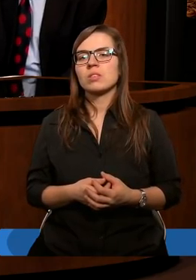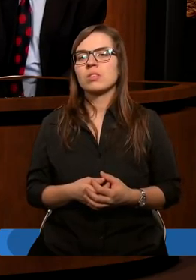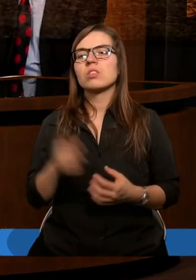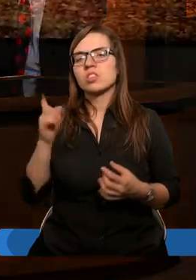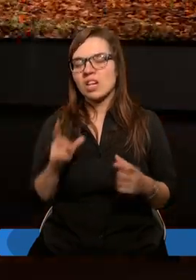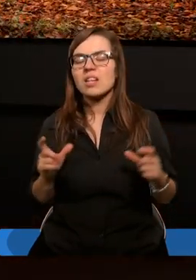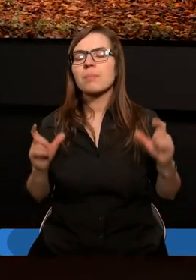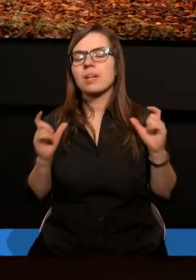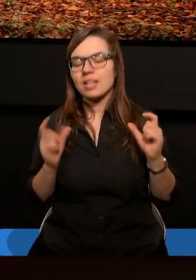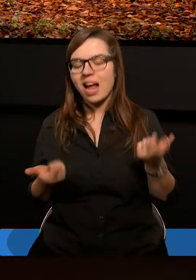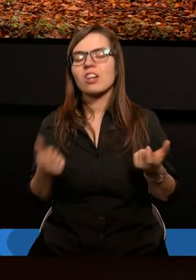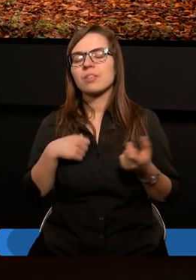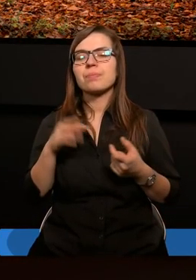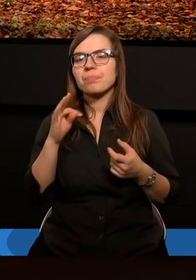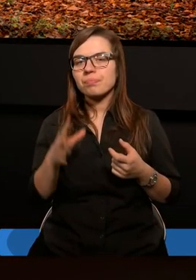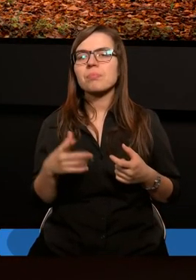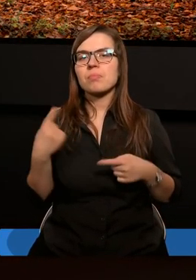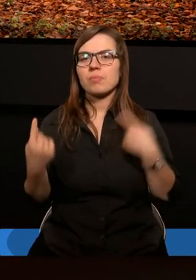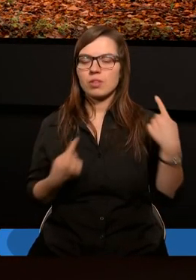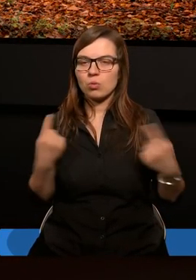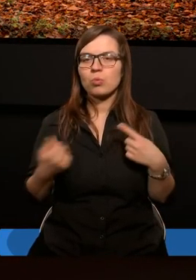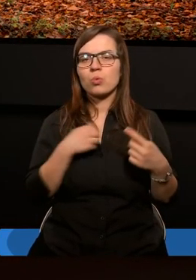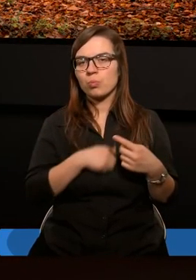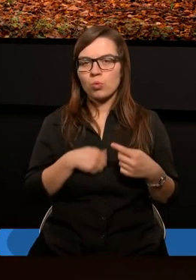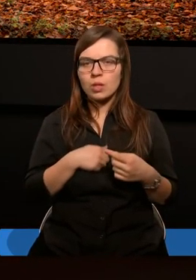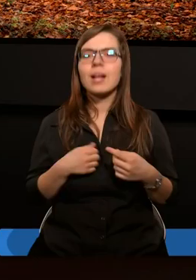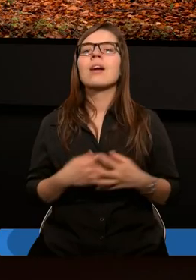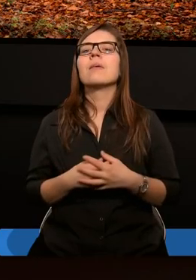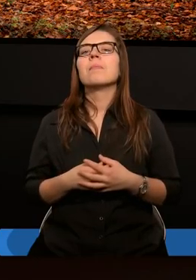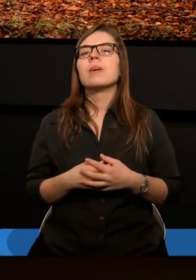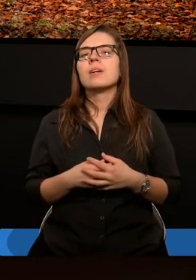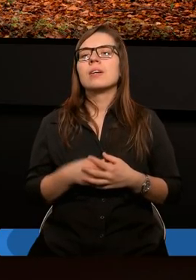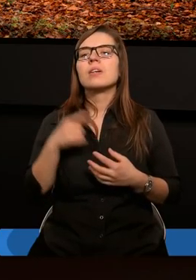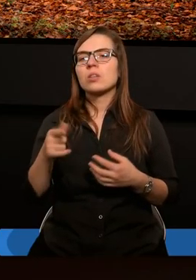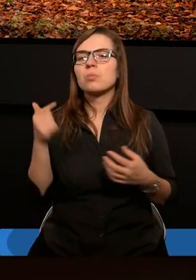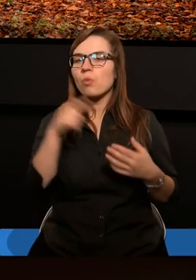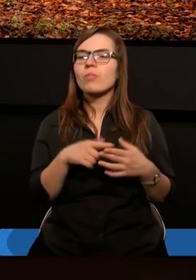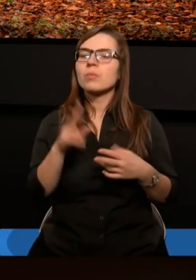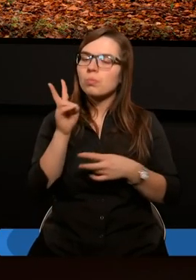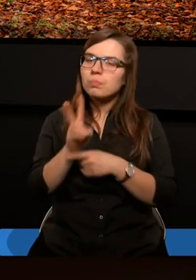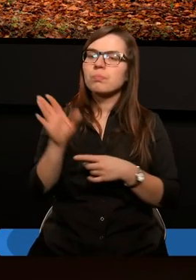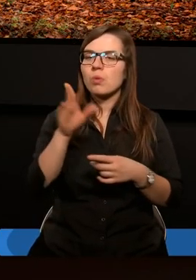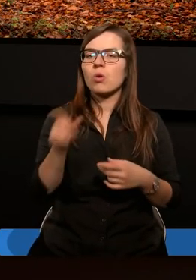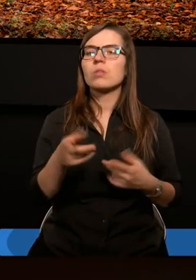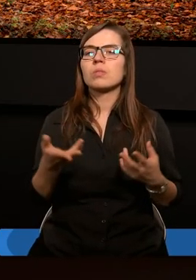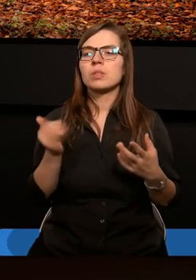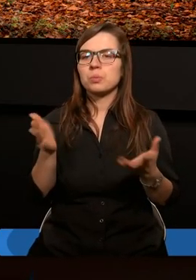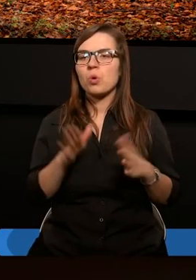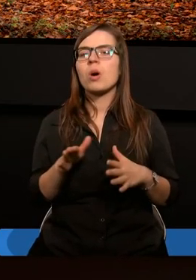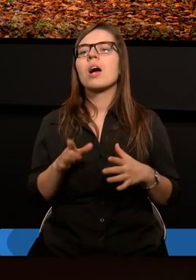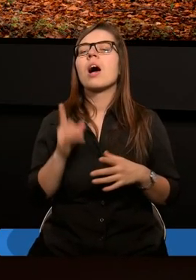Takie rzeczy zdarzały się nawet grubo po II wojnie światowej, nawet w Europie, przypomnijmy sobie wojnę w Jugosławii, ale